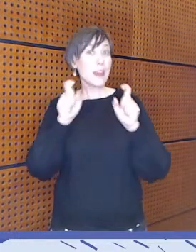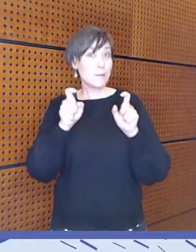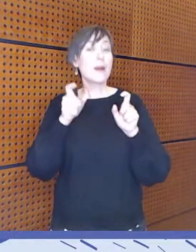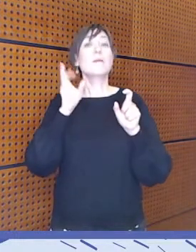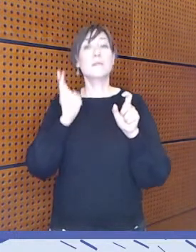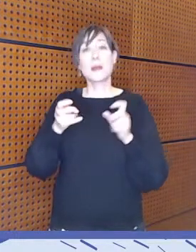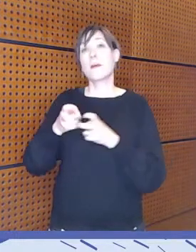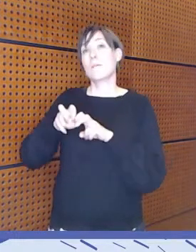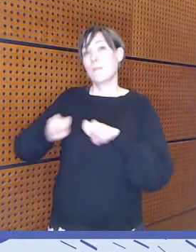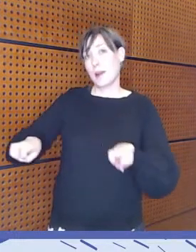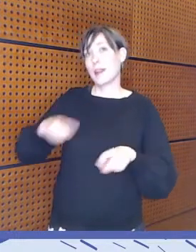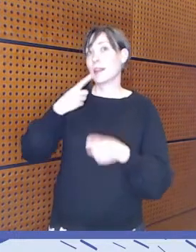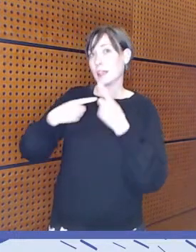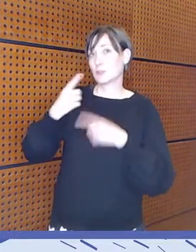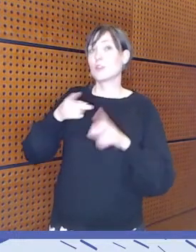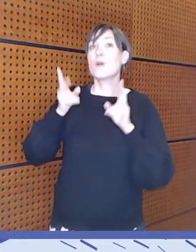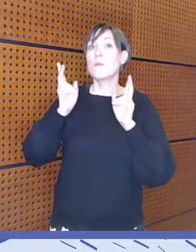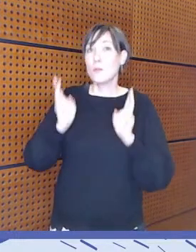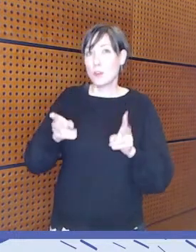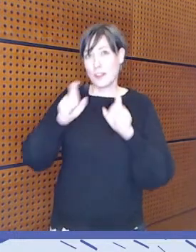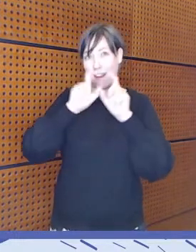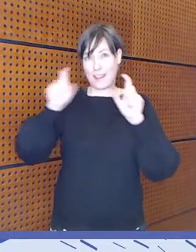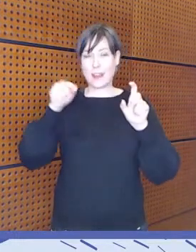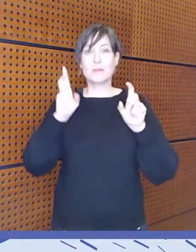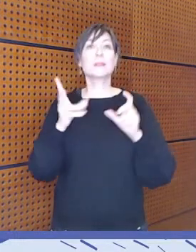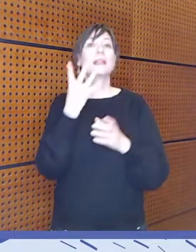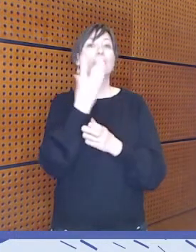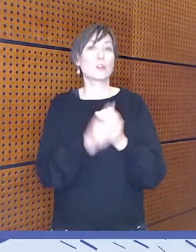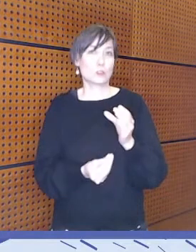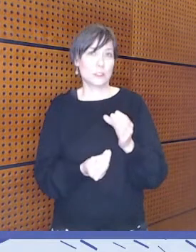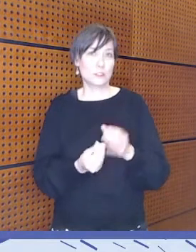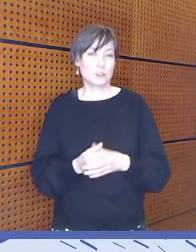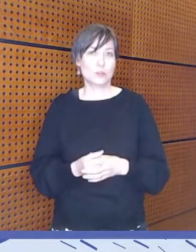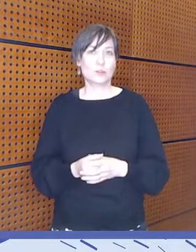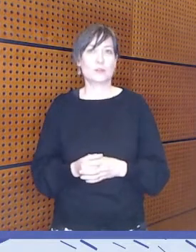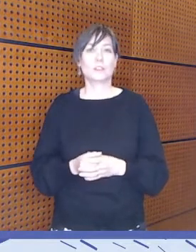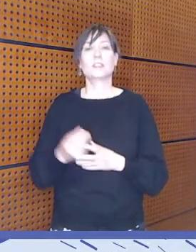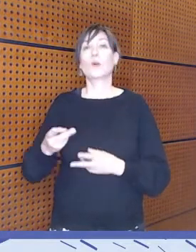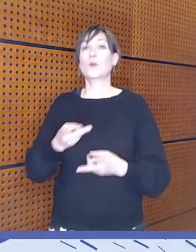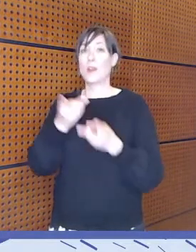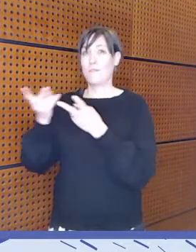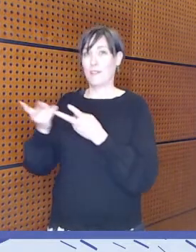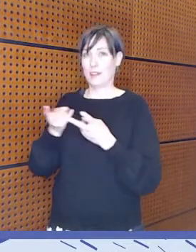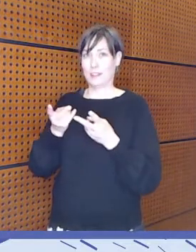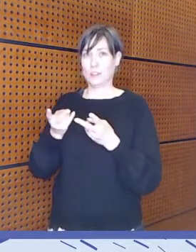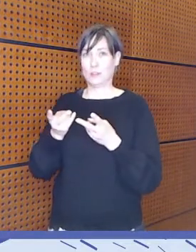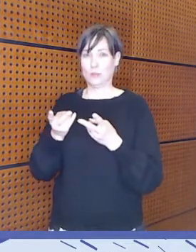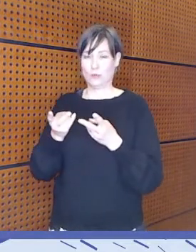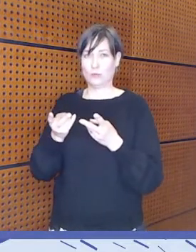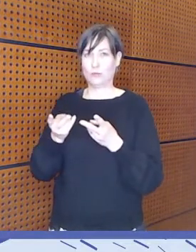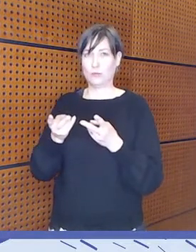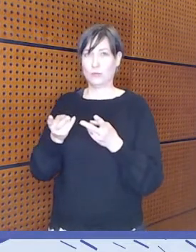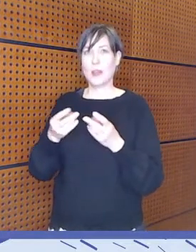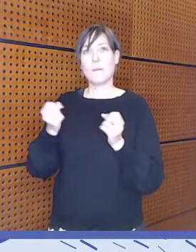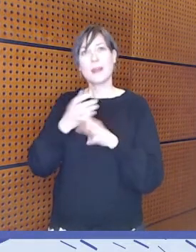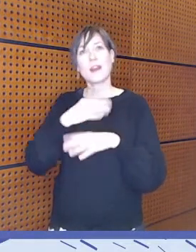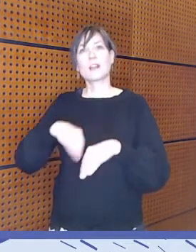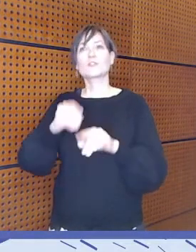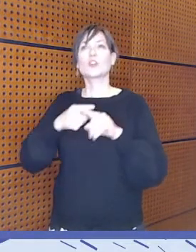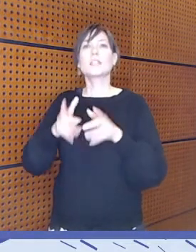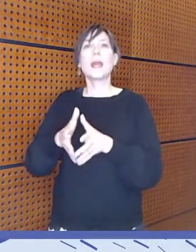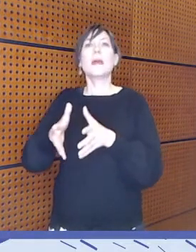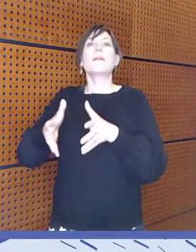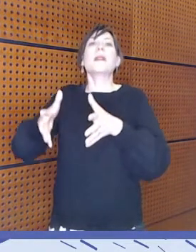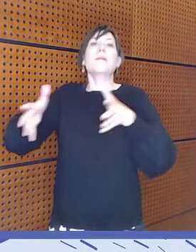paneelikeskustelussa keskustelemaan tänään inklusiivisuudesta ja yhdenvertaisemmasta mediakasvatuksesta.